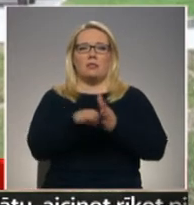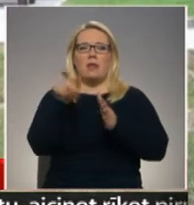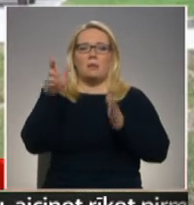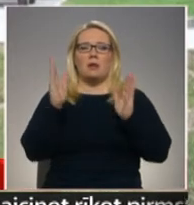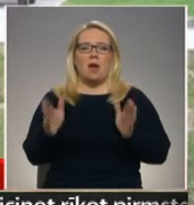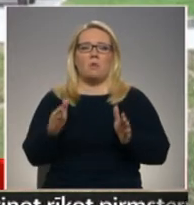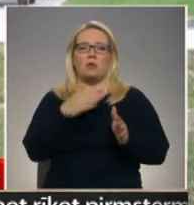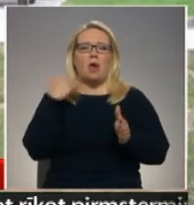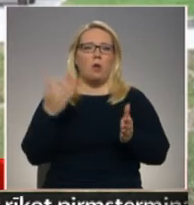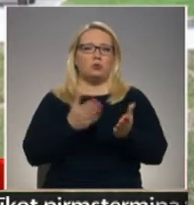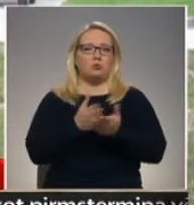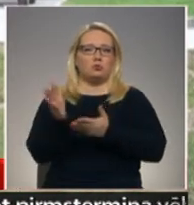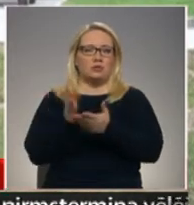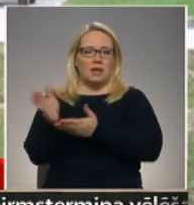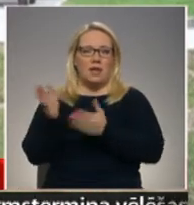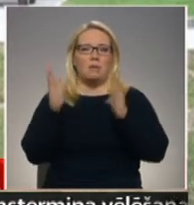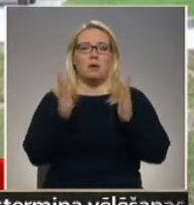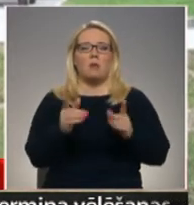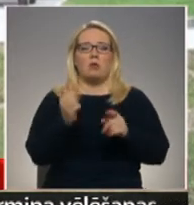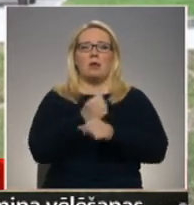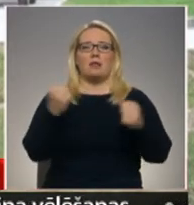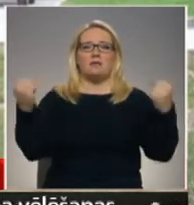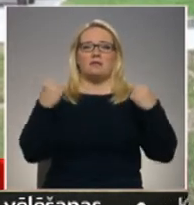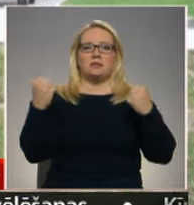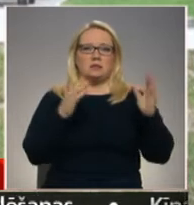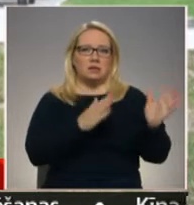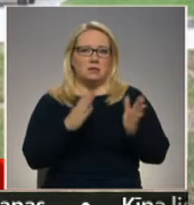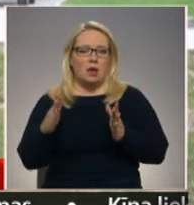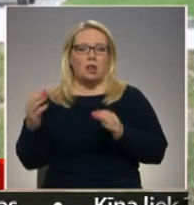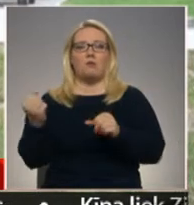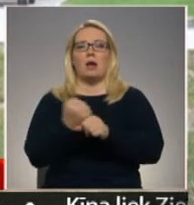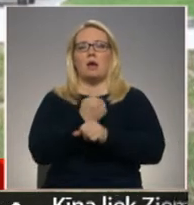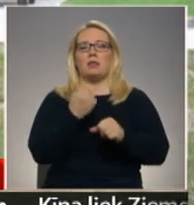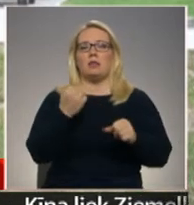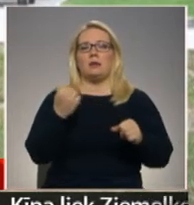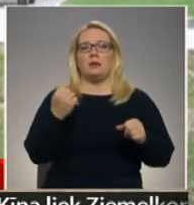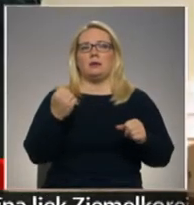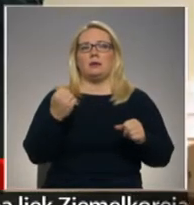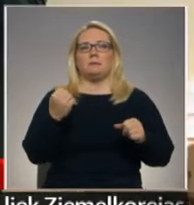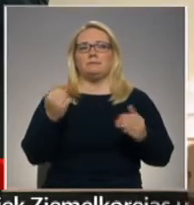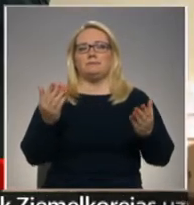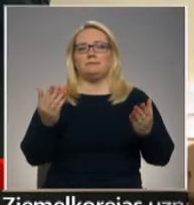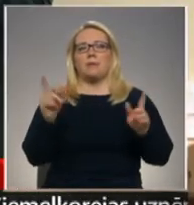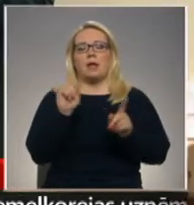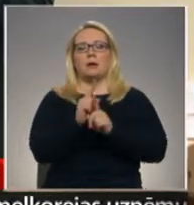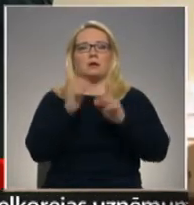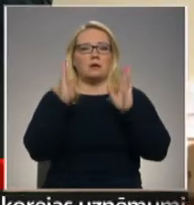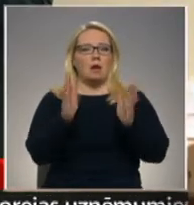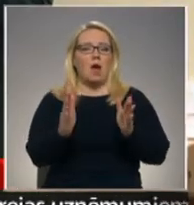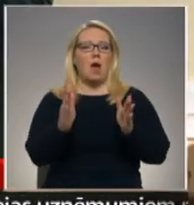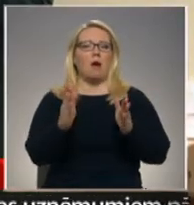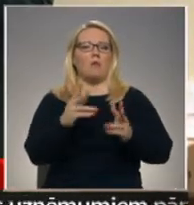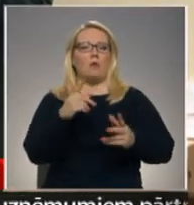jo tur ir gan jābūt fiziskai sagatavotībai, gan arī jābūt